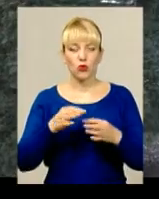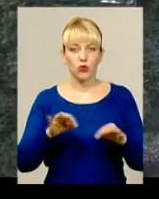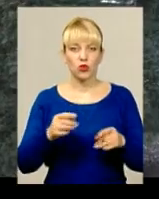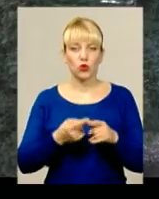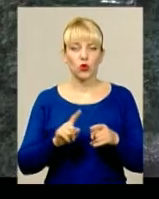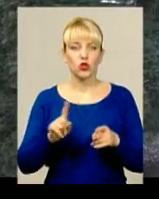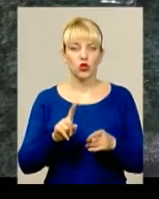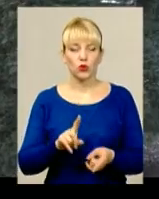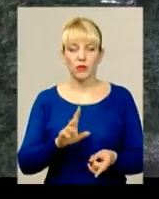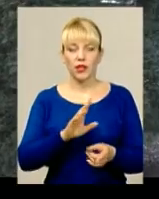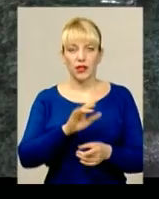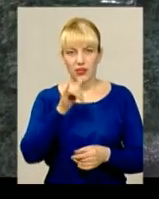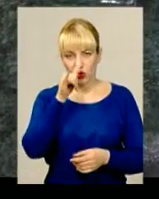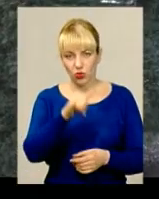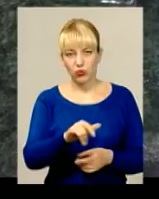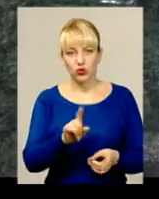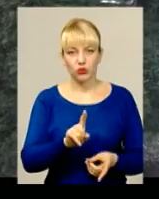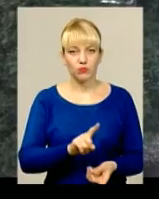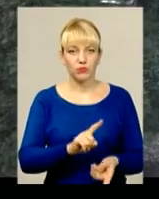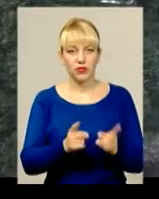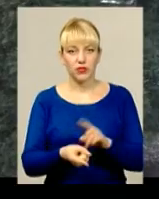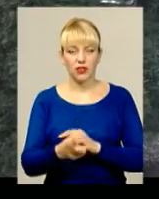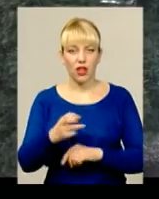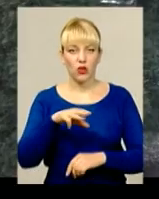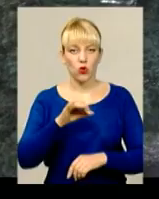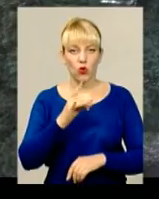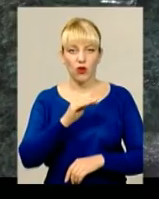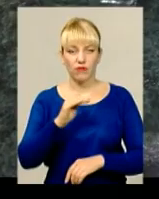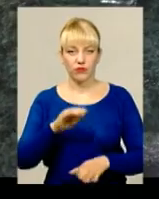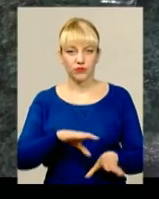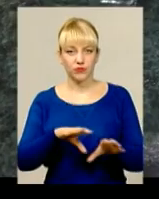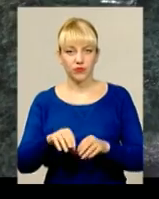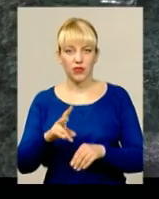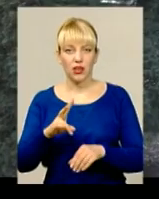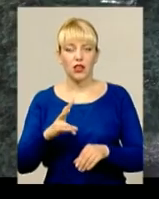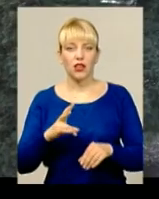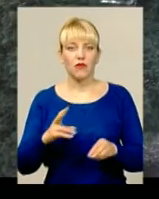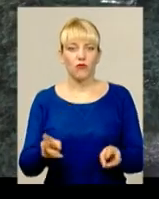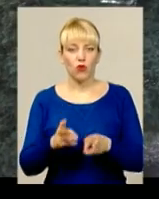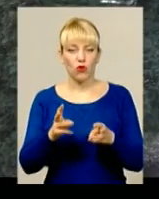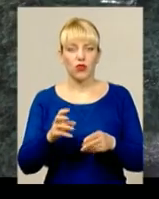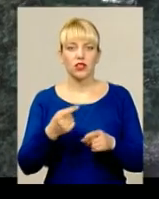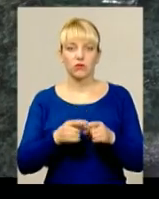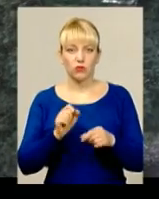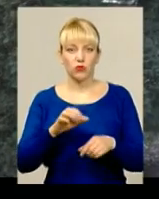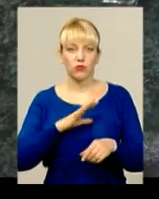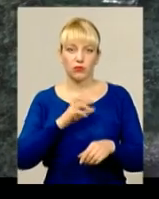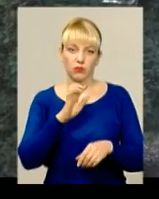переросла в торфяну пожежу, а як ми знаємо, такі пожежі можуть ліквідовуватись 2-3, а то й більше діб.